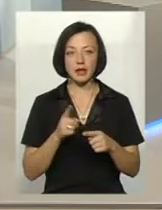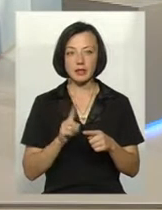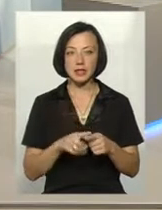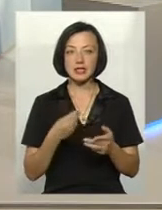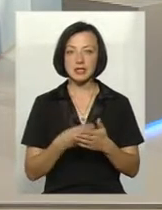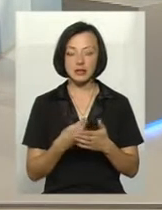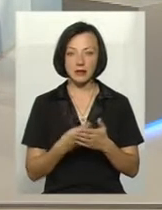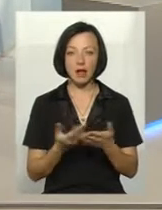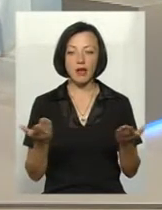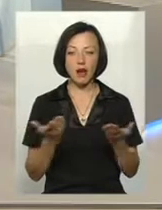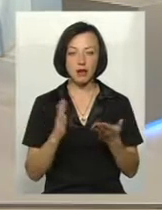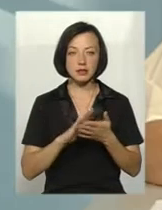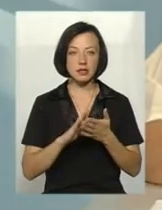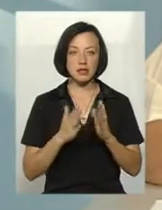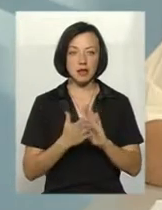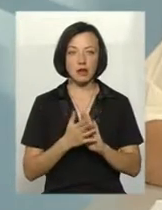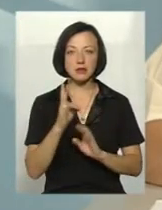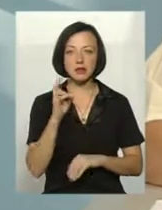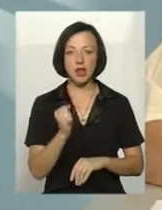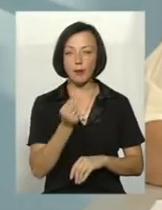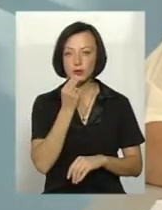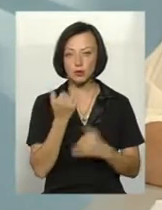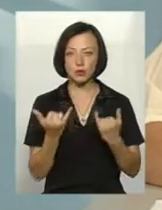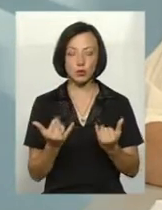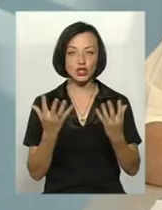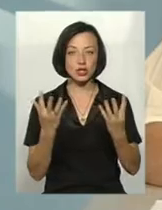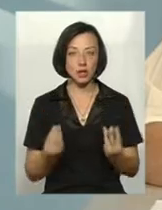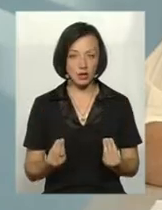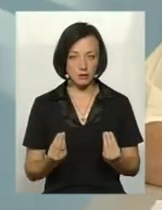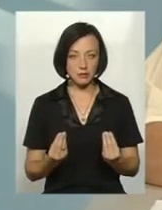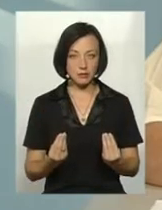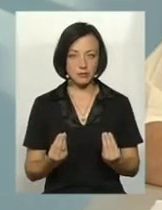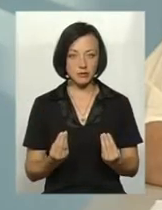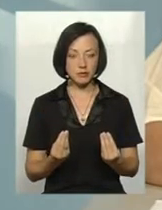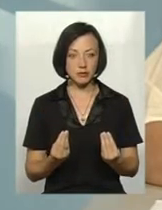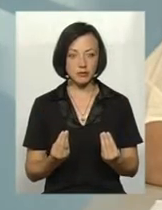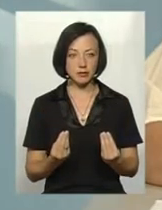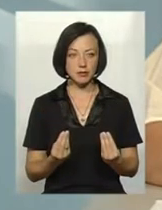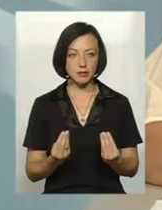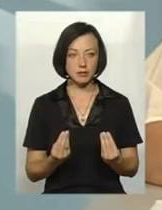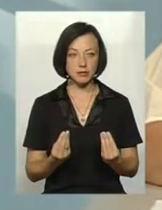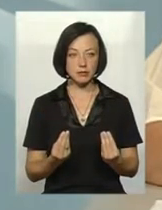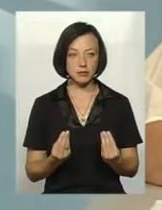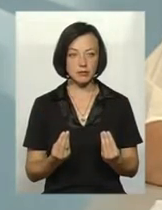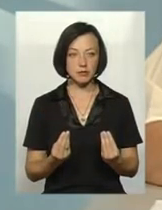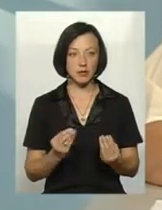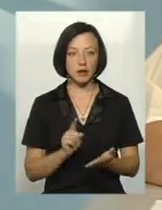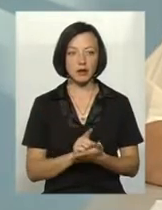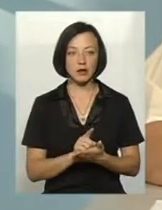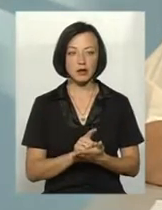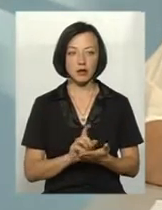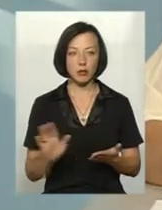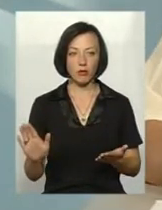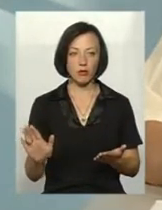складається на продукцію на сьогоднішній час, вона не повинна,